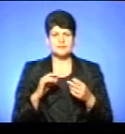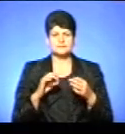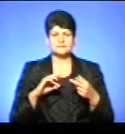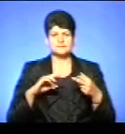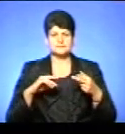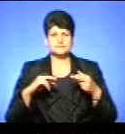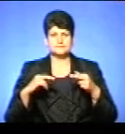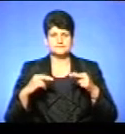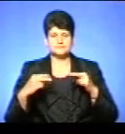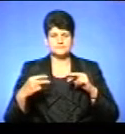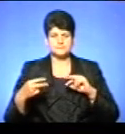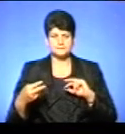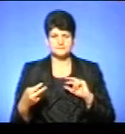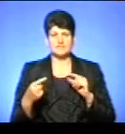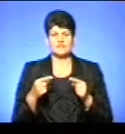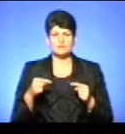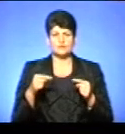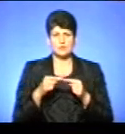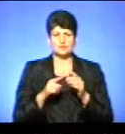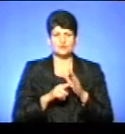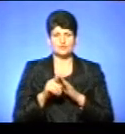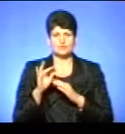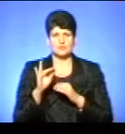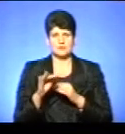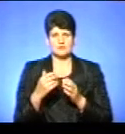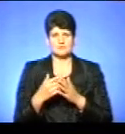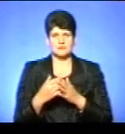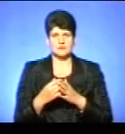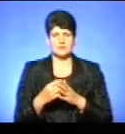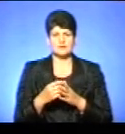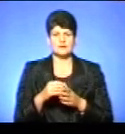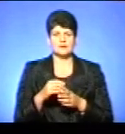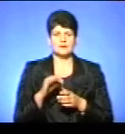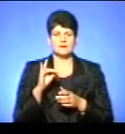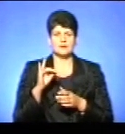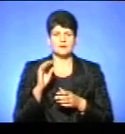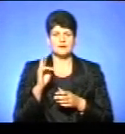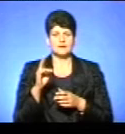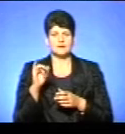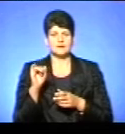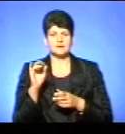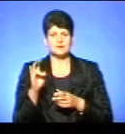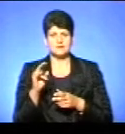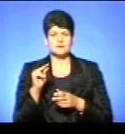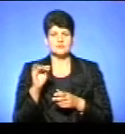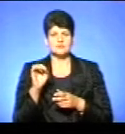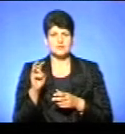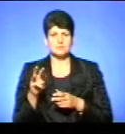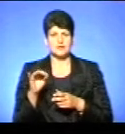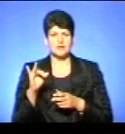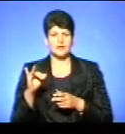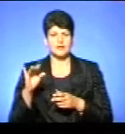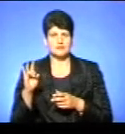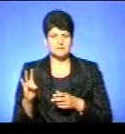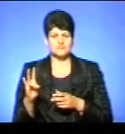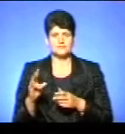транскрибовано відповідають початковому ін. Ну, зокрема, кін, чим, ін і так далі. Далі паралельність